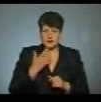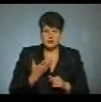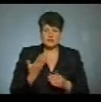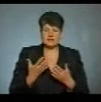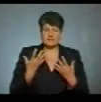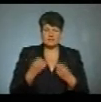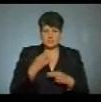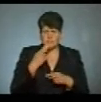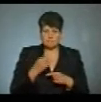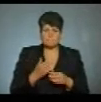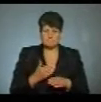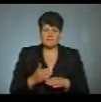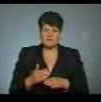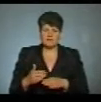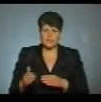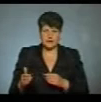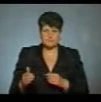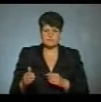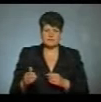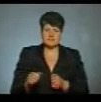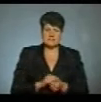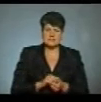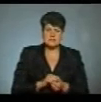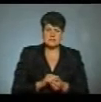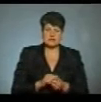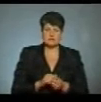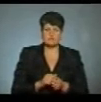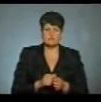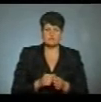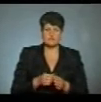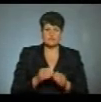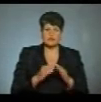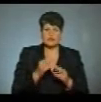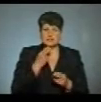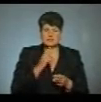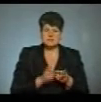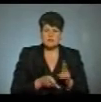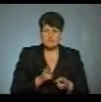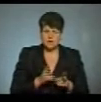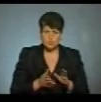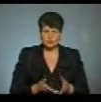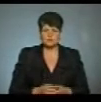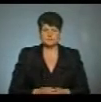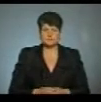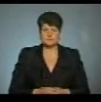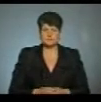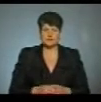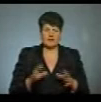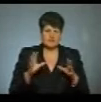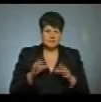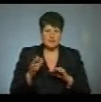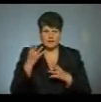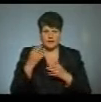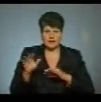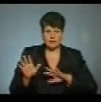але вже привикається. Стираю перо в хаті, їсти вару. Та й все, та день